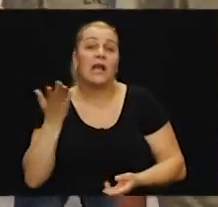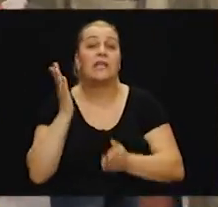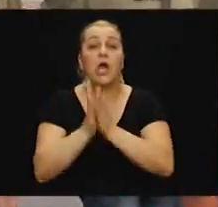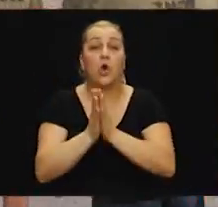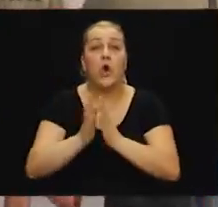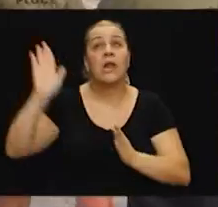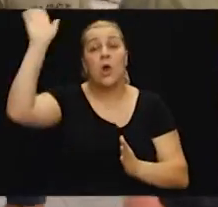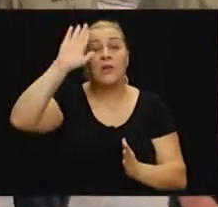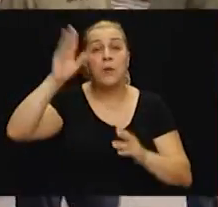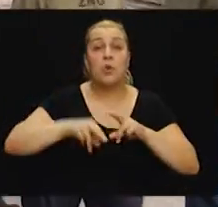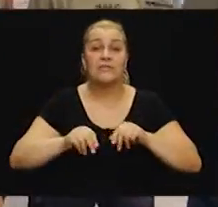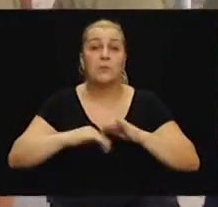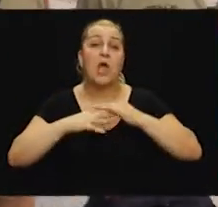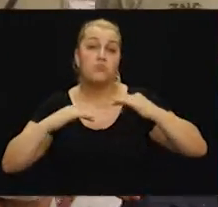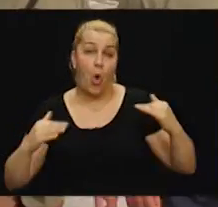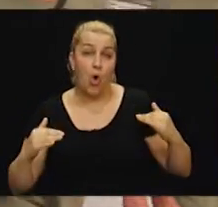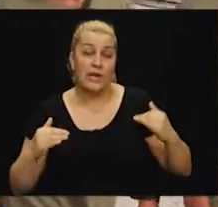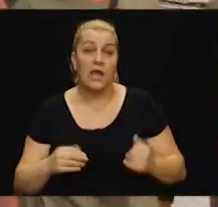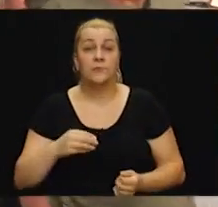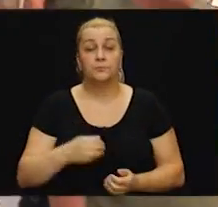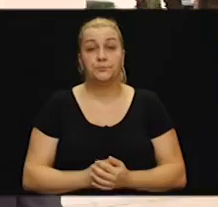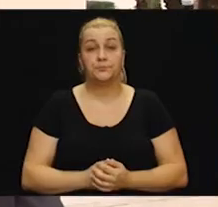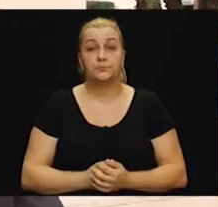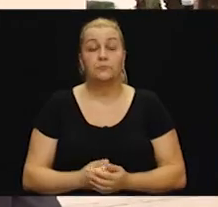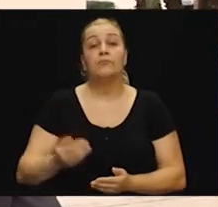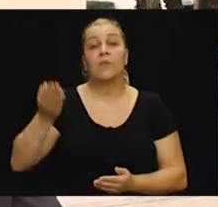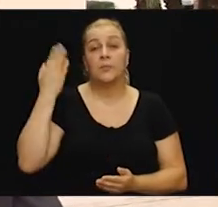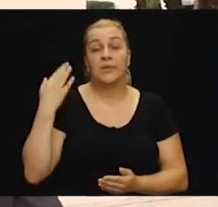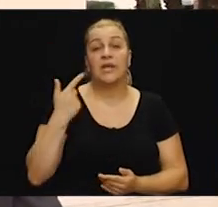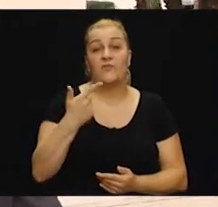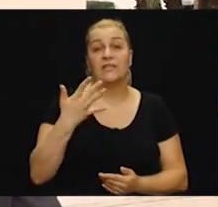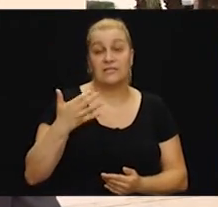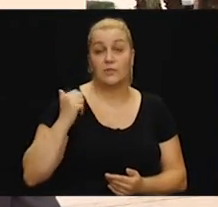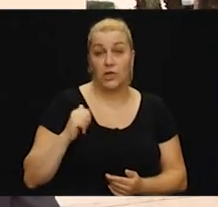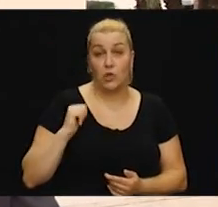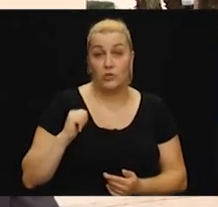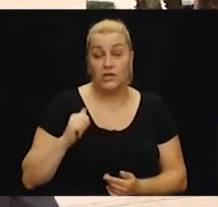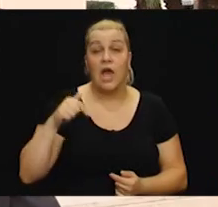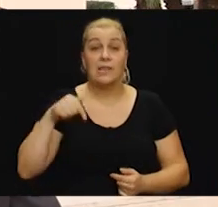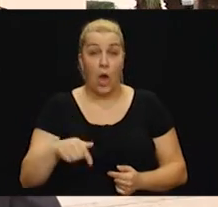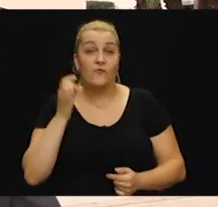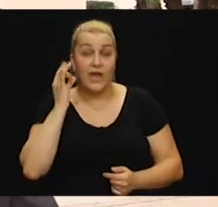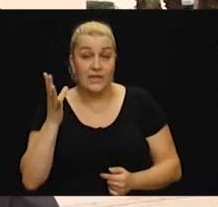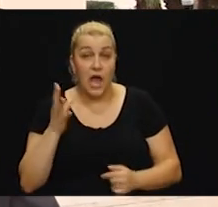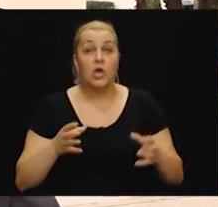kako je rekao jedan od zapojenika akcije, umiroljeni pukovnik Miljenko Jelić. Prije 25 godina na ovaj dan